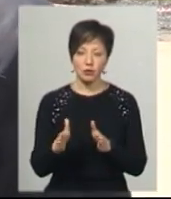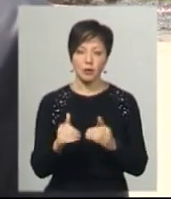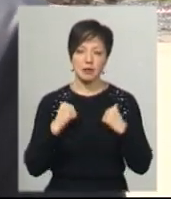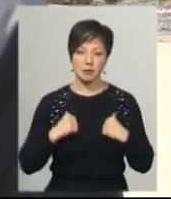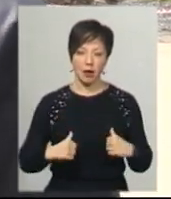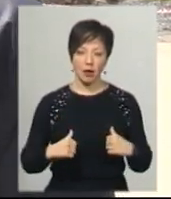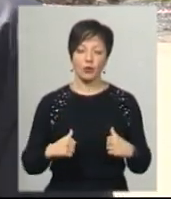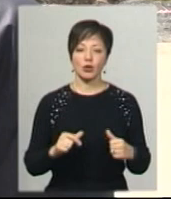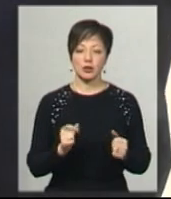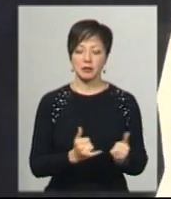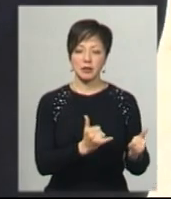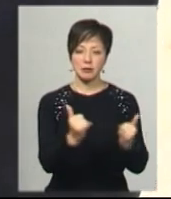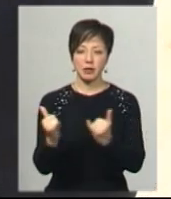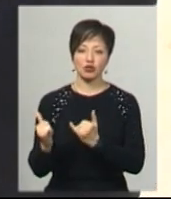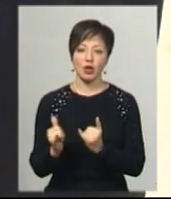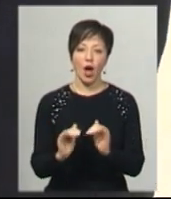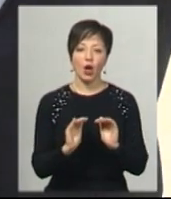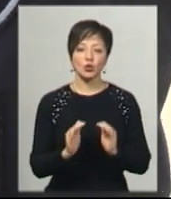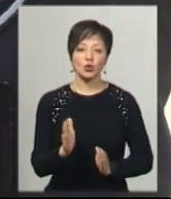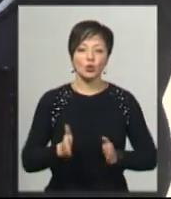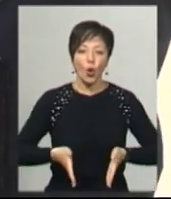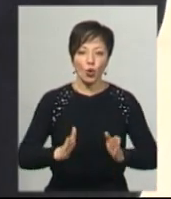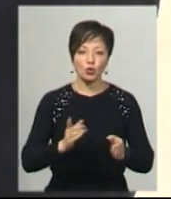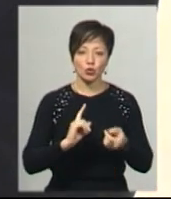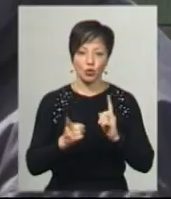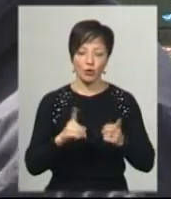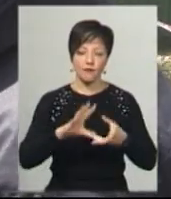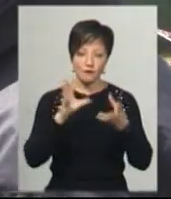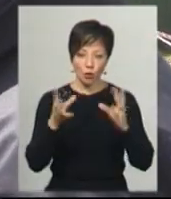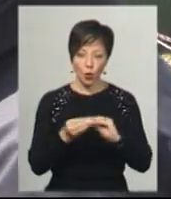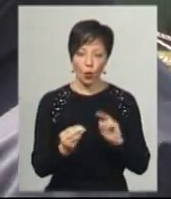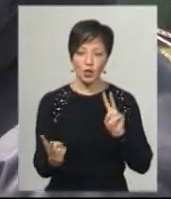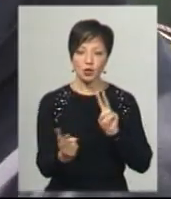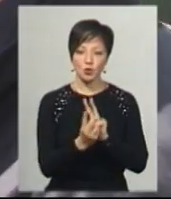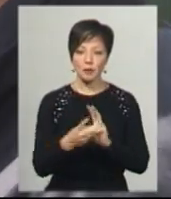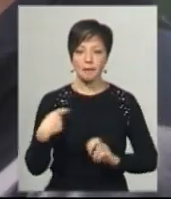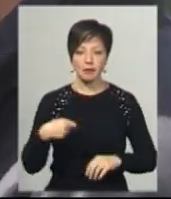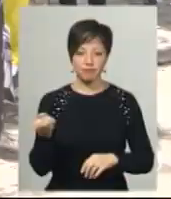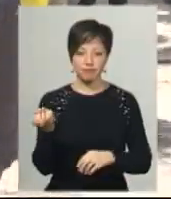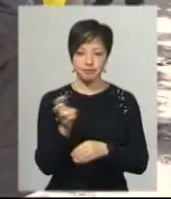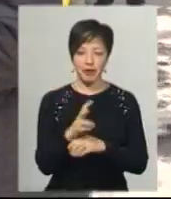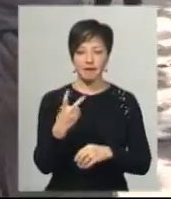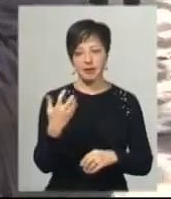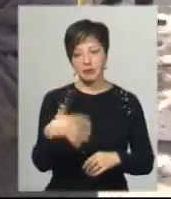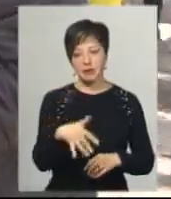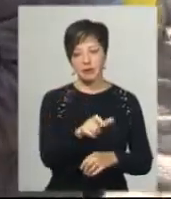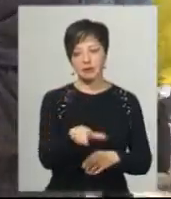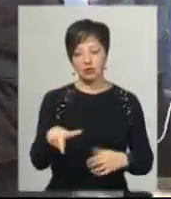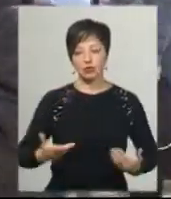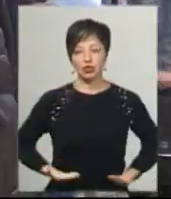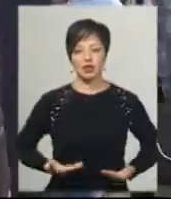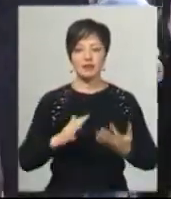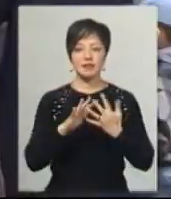і забезпечення дорожнього руху. Олександр Тащук додає, всього на зустріч з президентом зібралися близько 250 жителів села